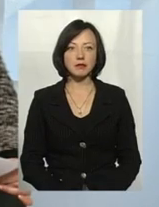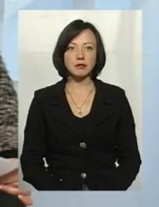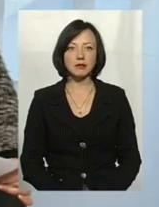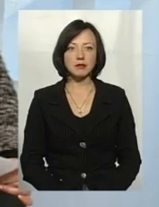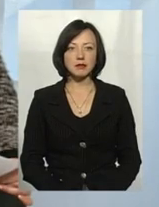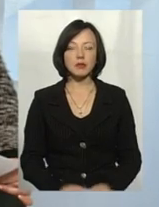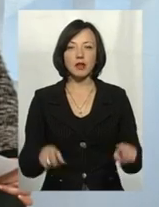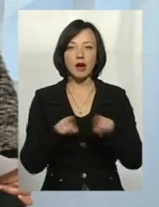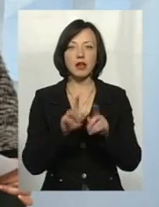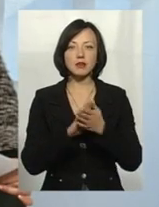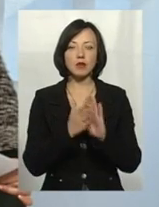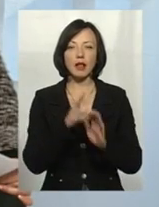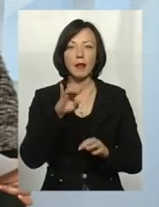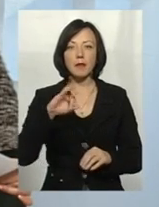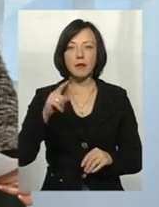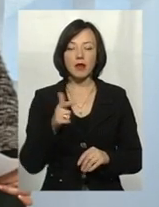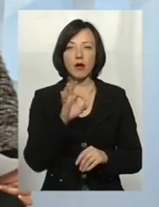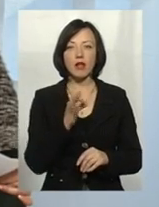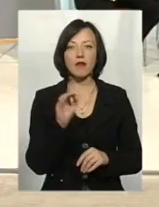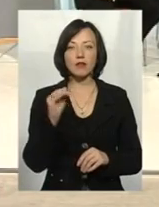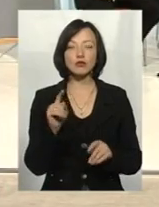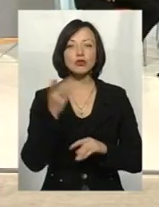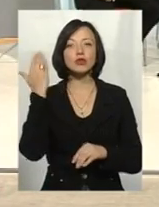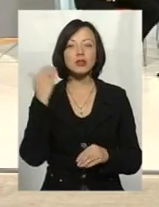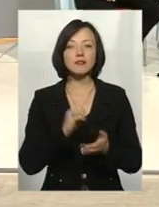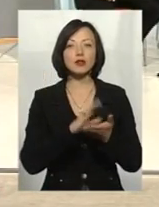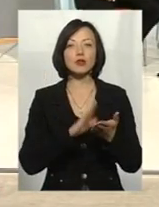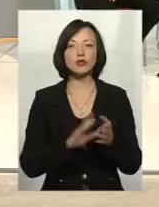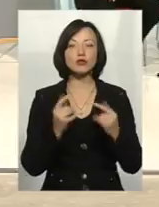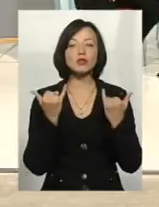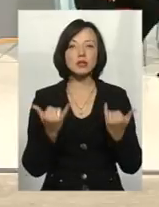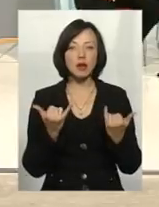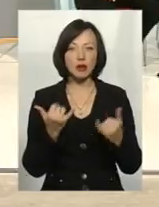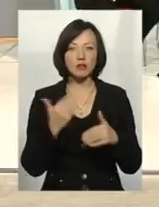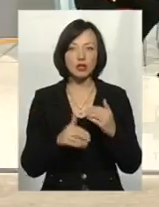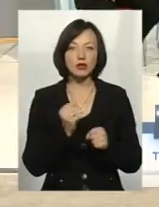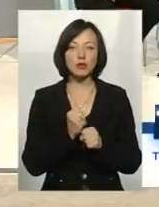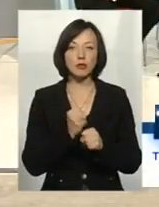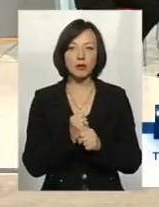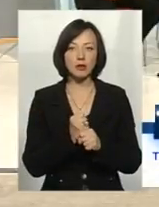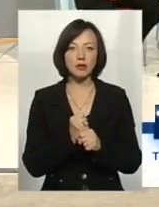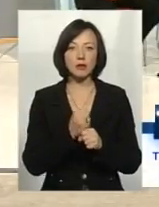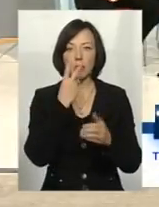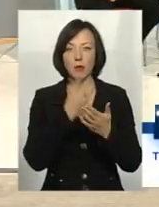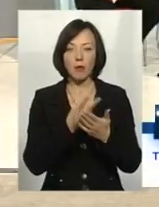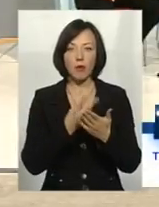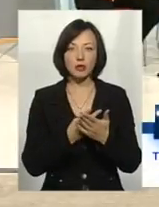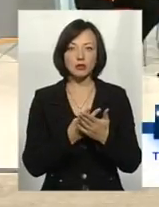Ось така ситуація була в липні. Олеже Федоровичу, що тоді встановили, що зараз вже зробили? Забрали, побачили